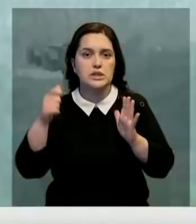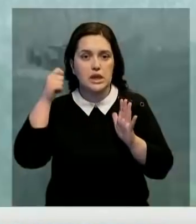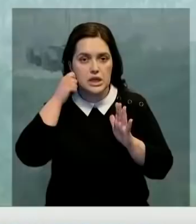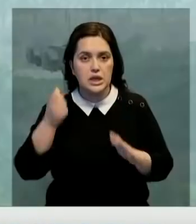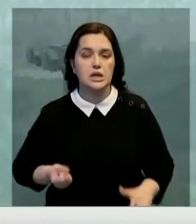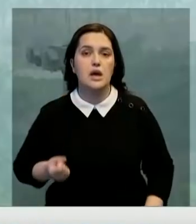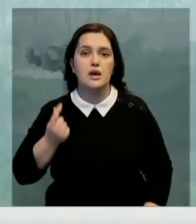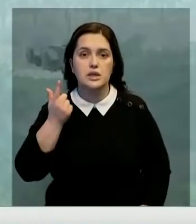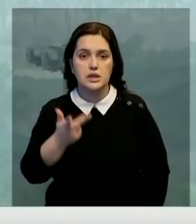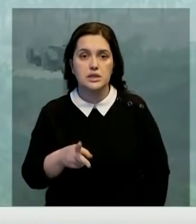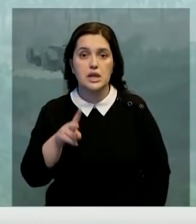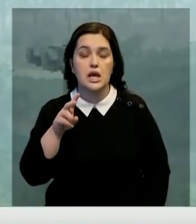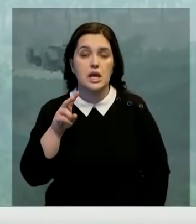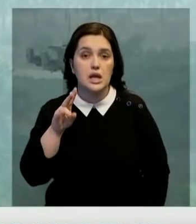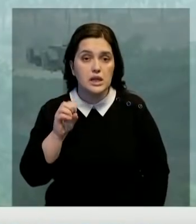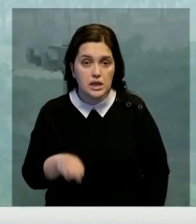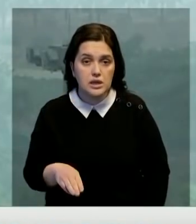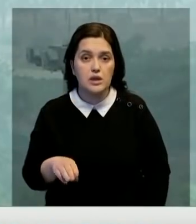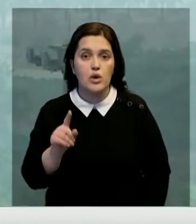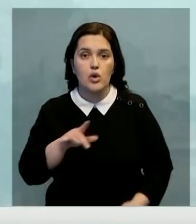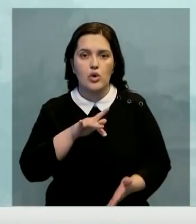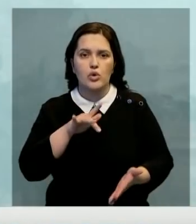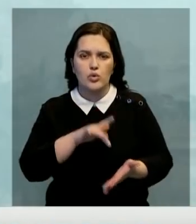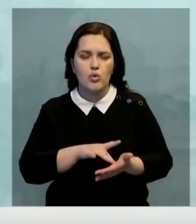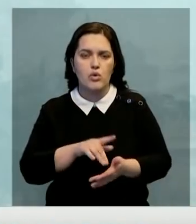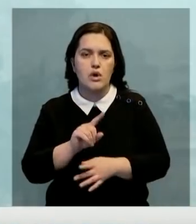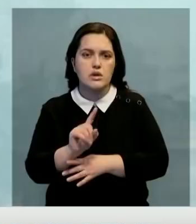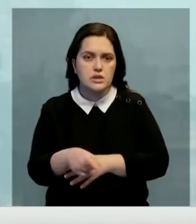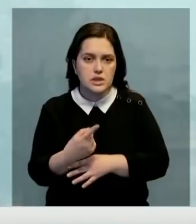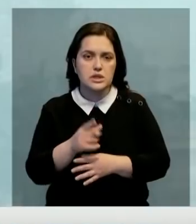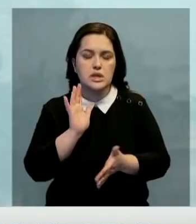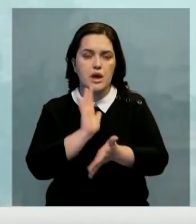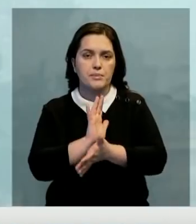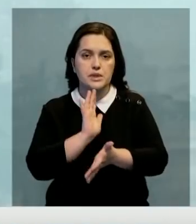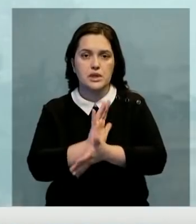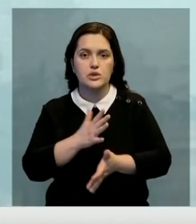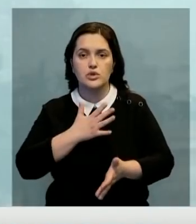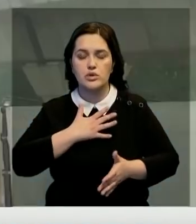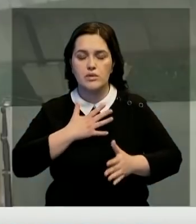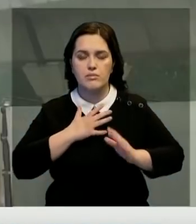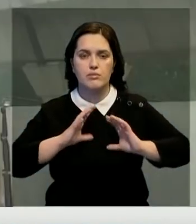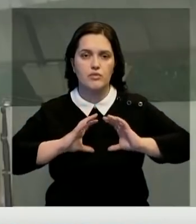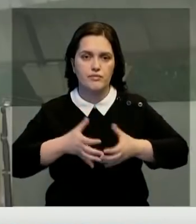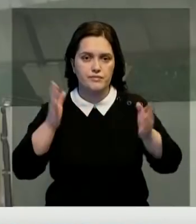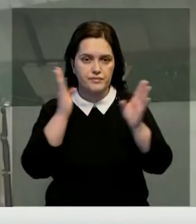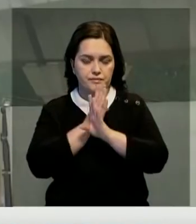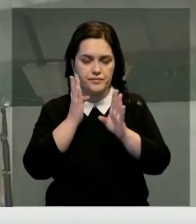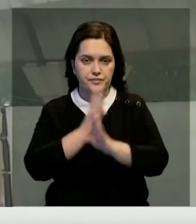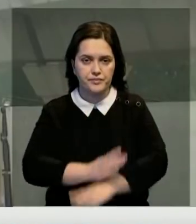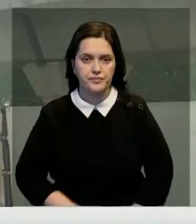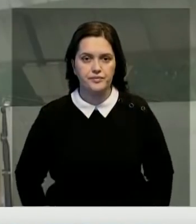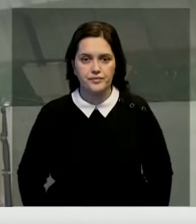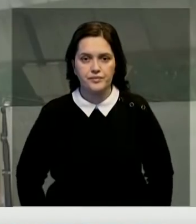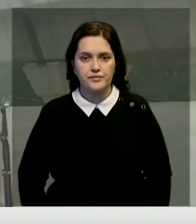6 лет. Отмечу, несколько лет подряд мегаполис становится городом с самым загрязненным воздухом в мире.